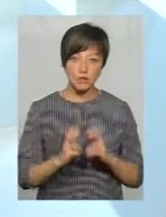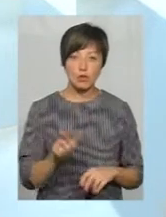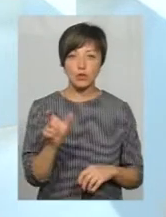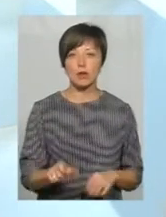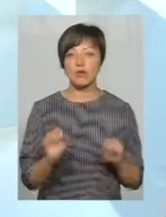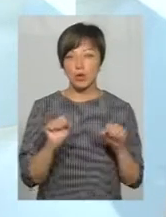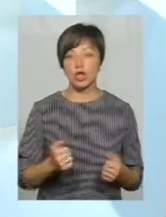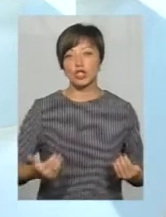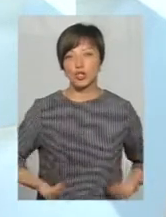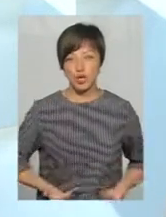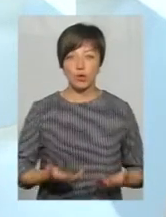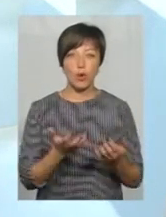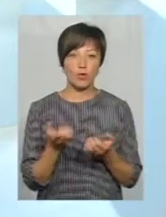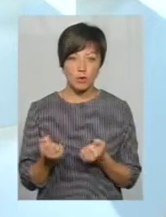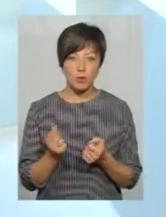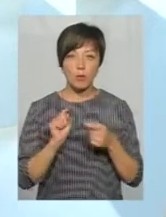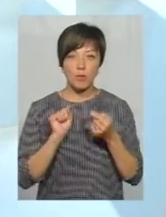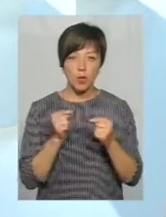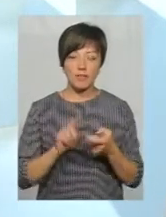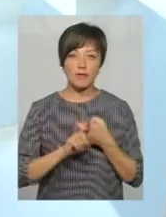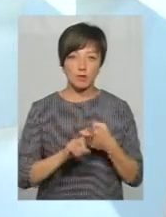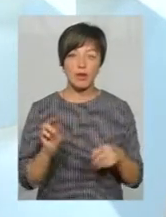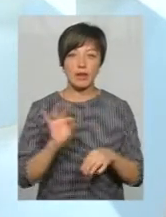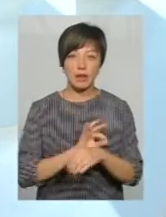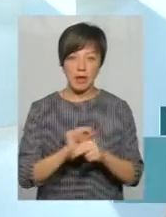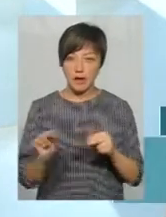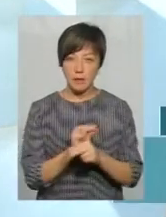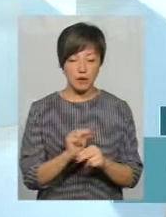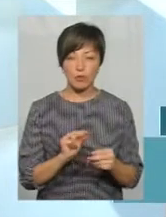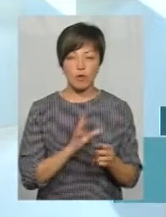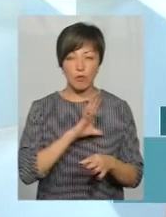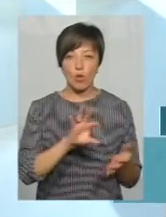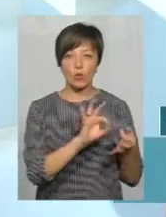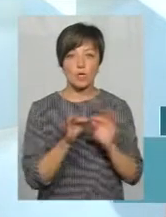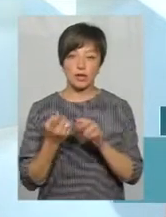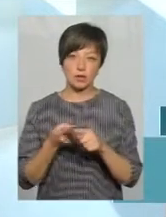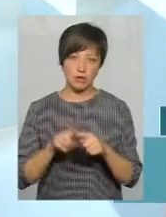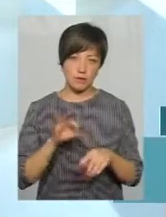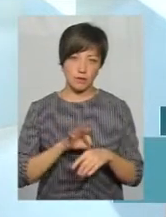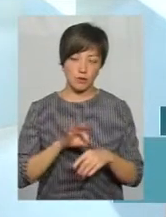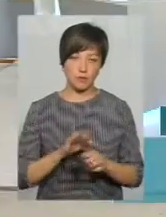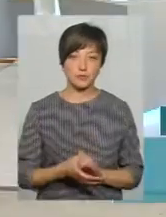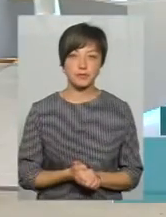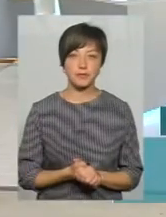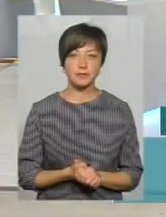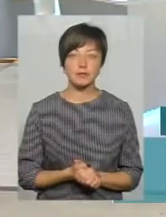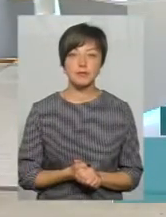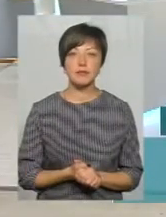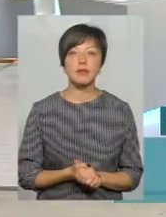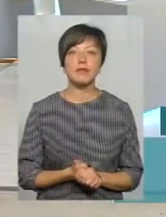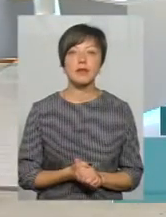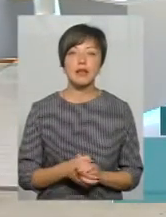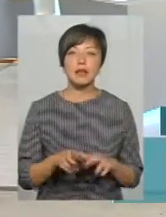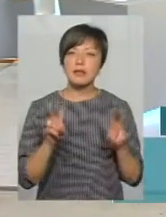могла жити повноцінно, отримати противірусну терапію і не наступило, щоб ускладнення цього гепатиту. От і гепатит С називають